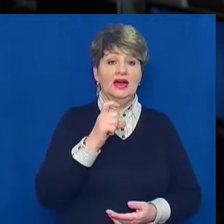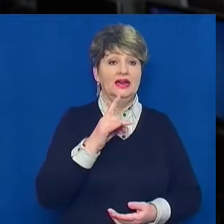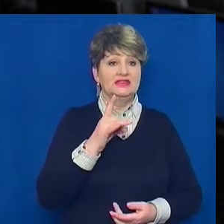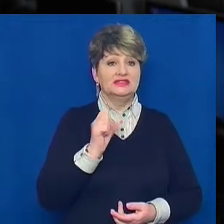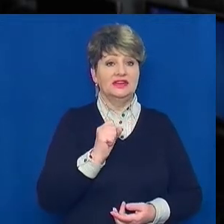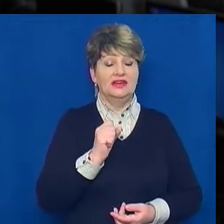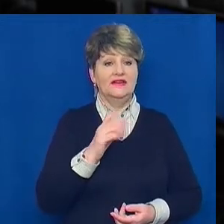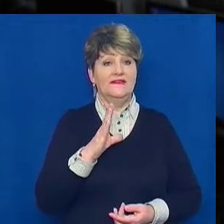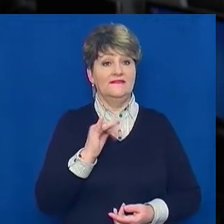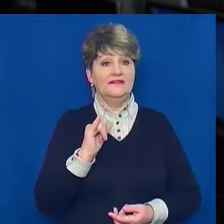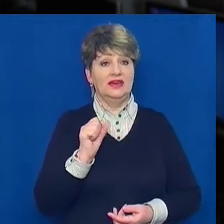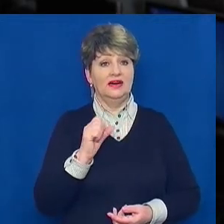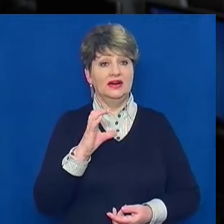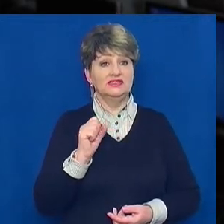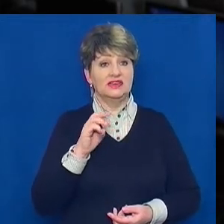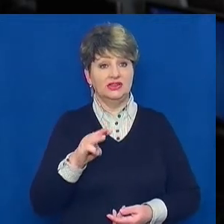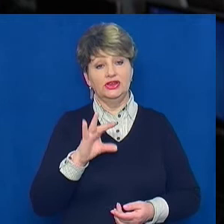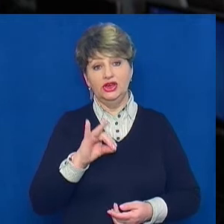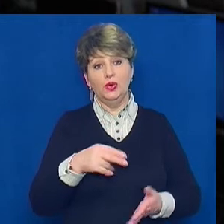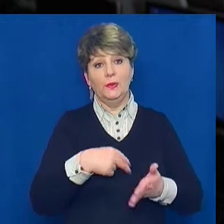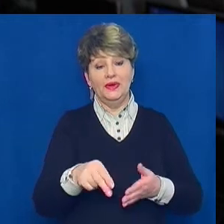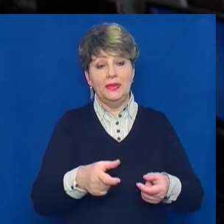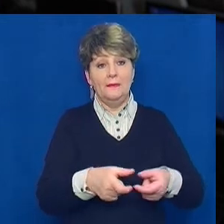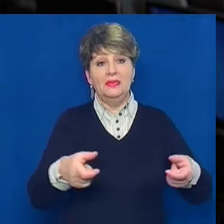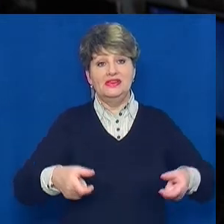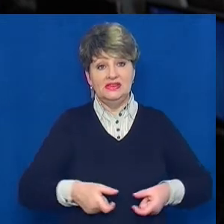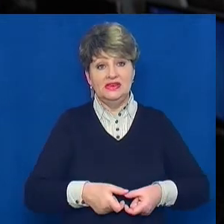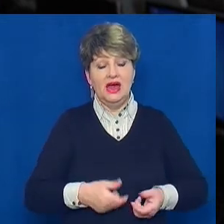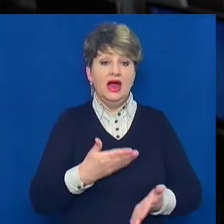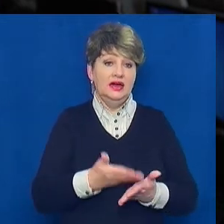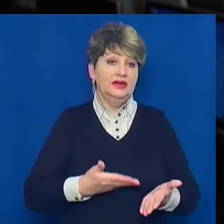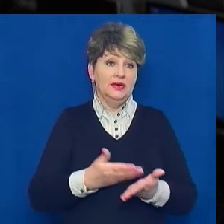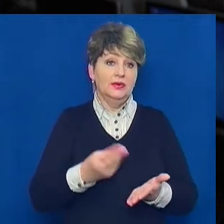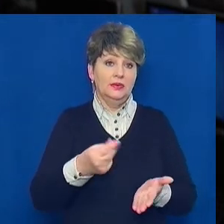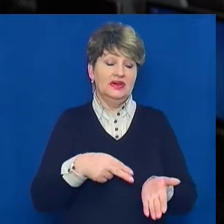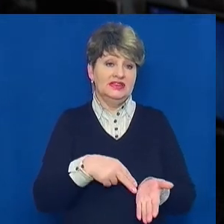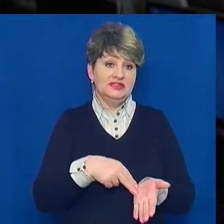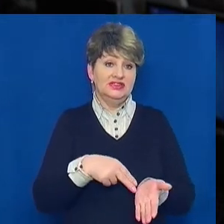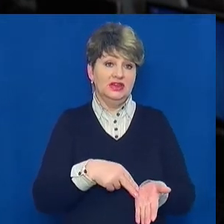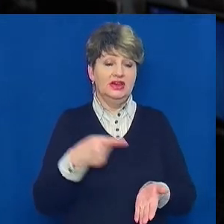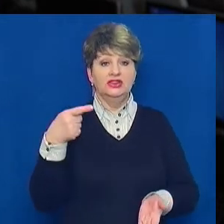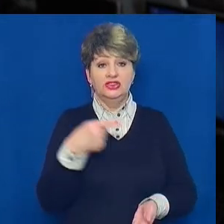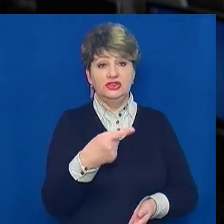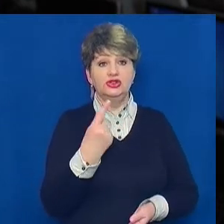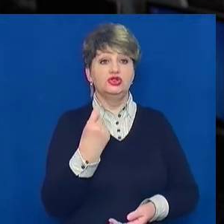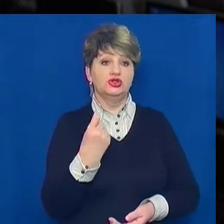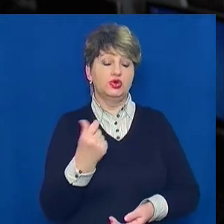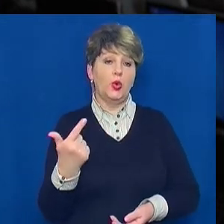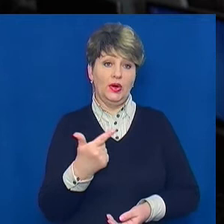та купити приставочку. Рекомендована ціна сьогодні провайдерами – 1100 гривень.